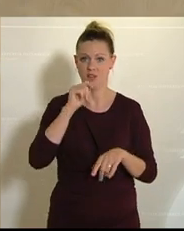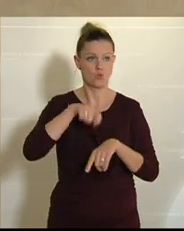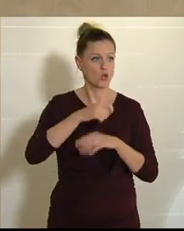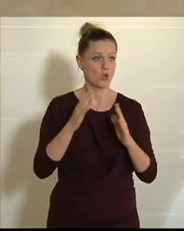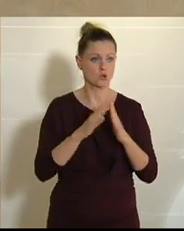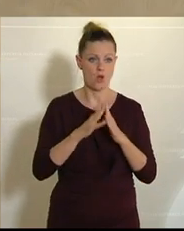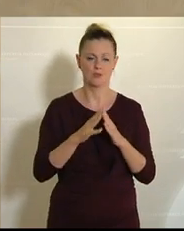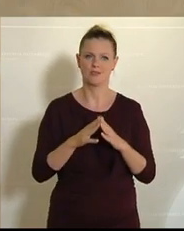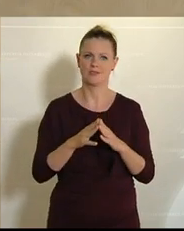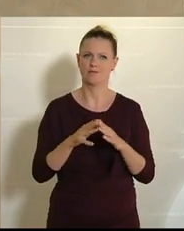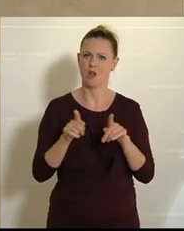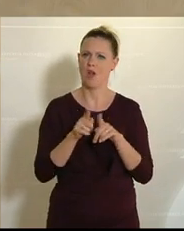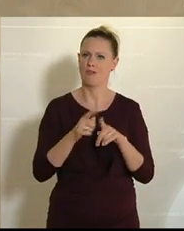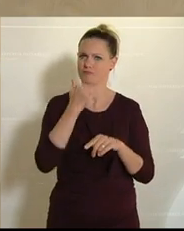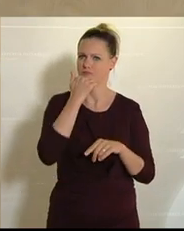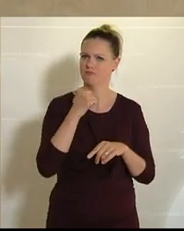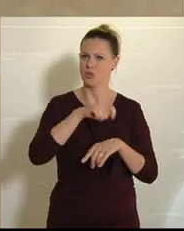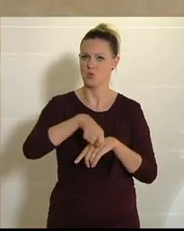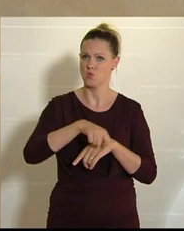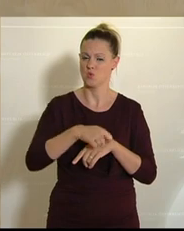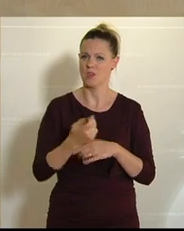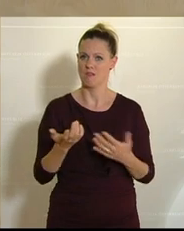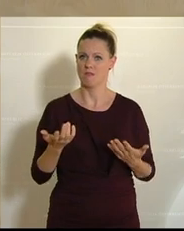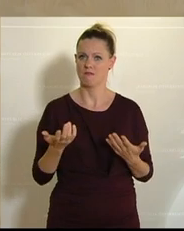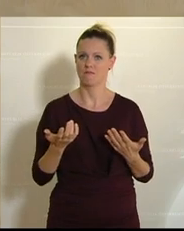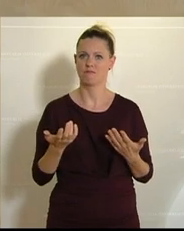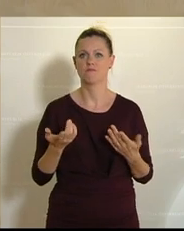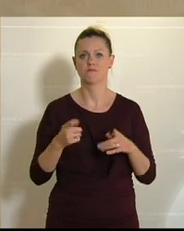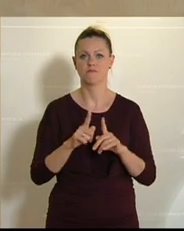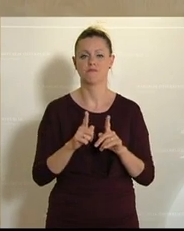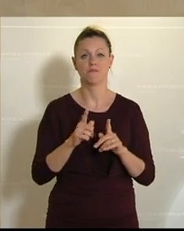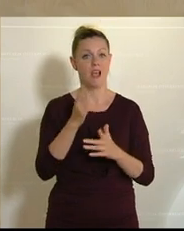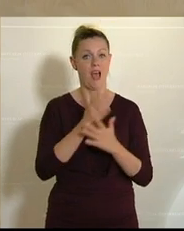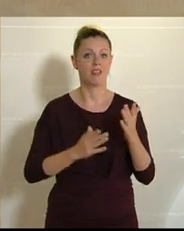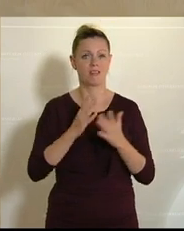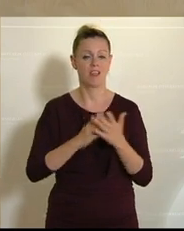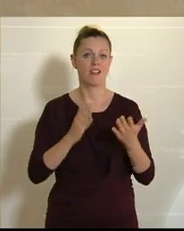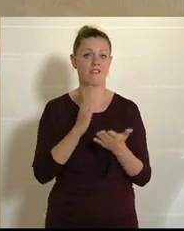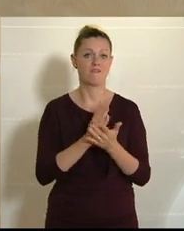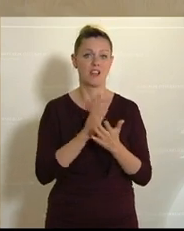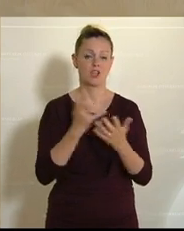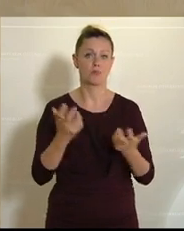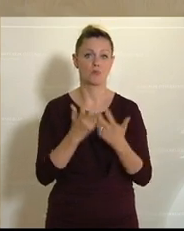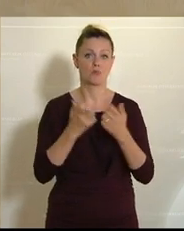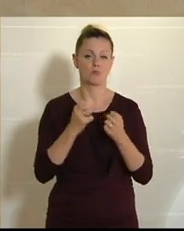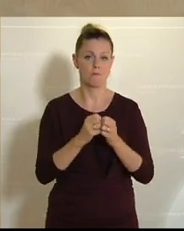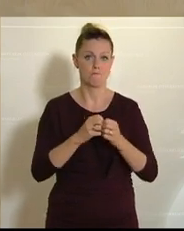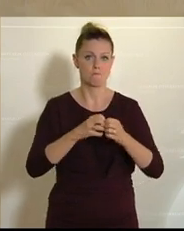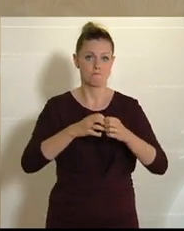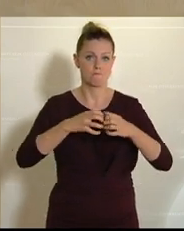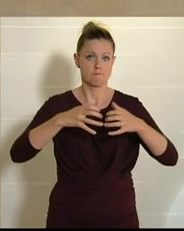Und selbst in den eigenen Küchen zu Hause ist der Anteil der Fertigprodukte groß und größer werden.